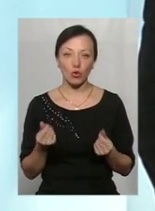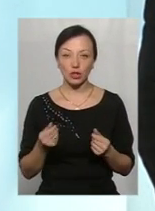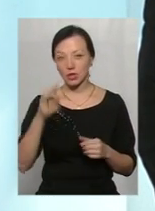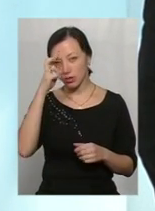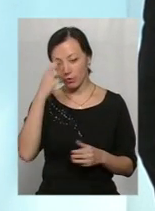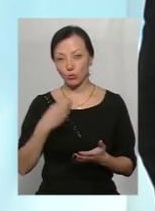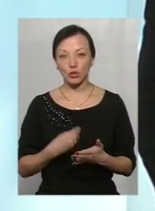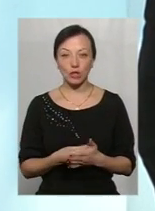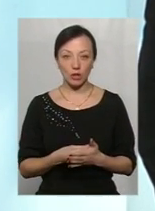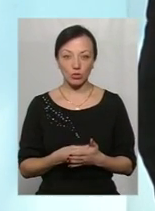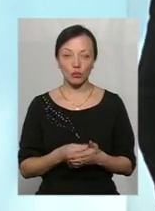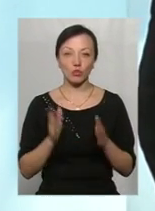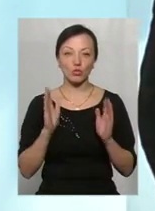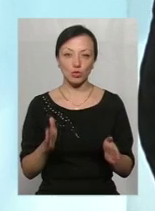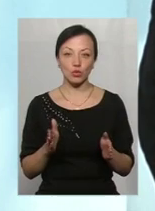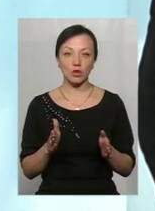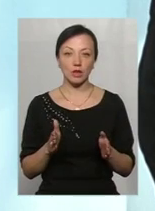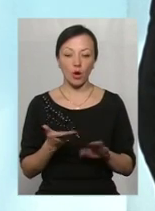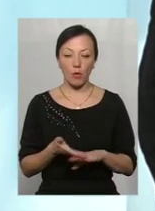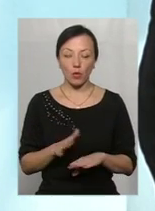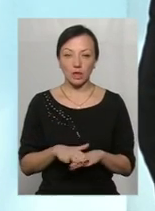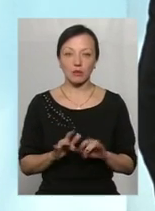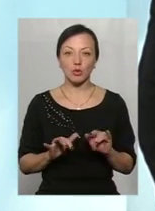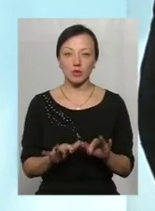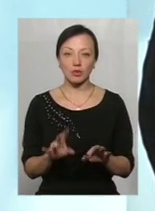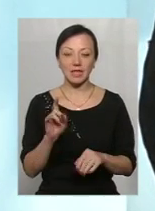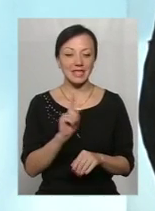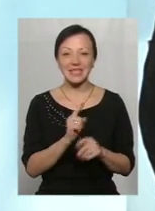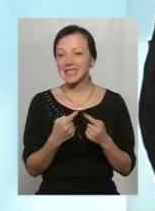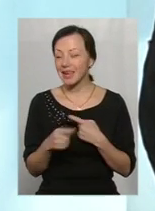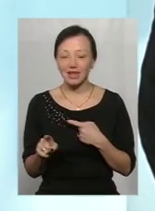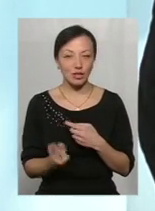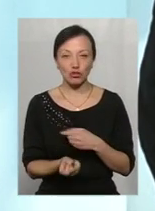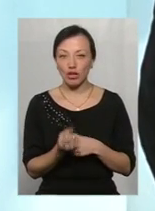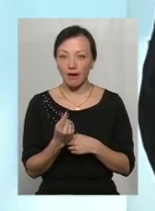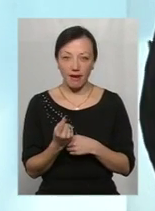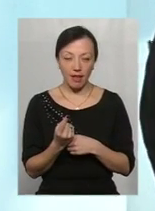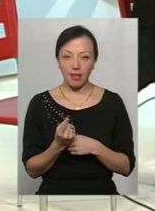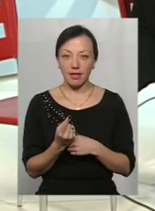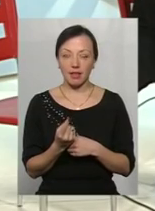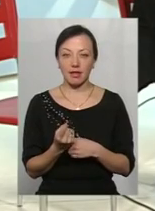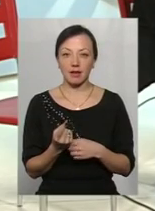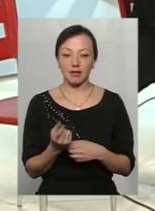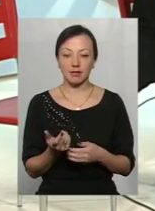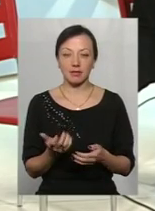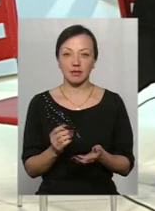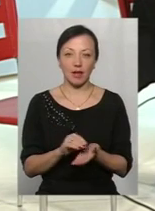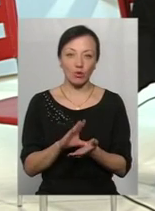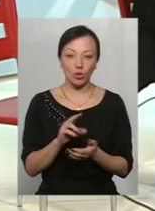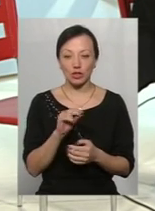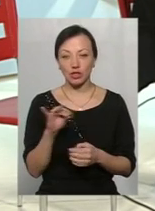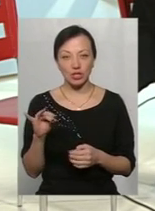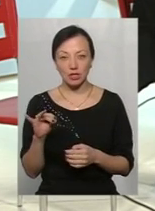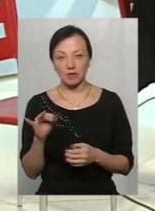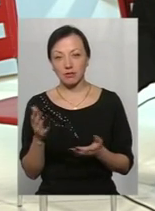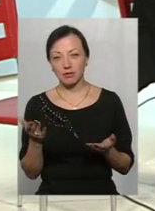державного бюджету будуть по вскладеній процедурі із не тих джерел надходити, чи може не